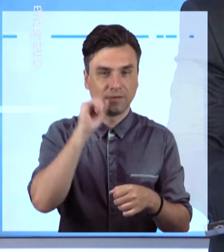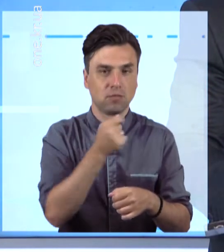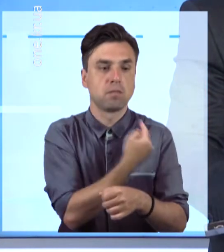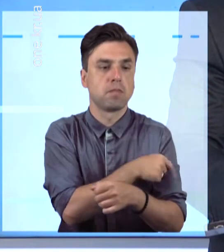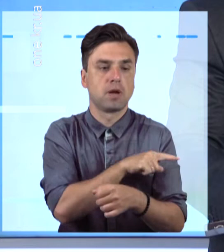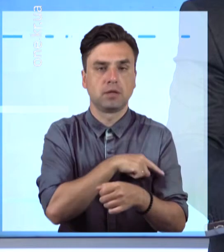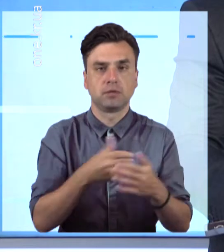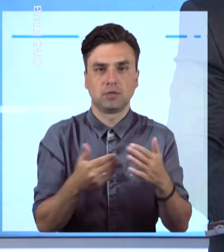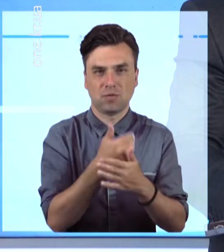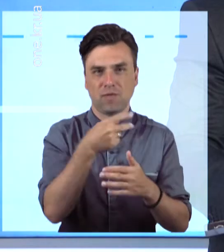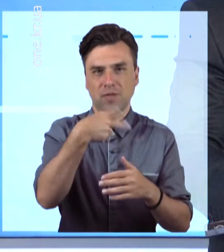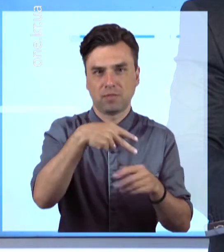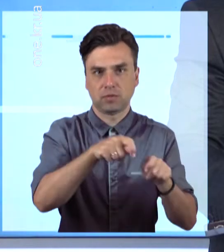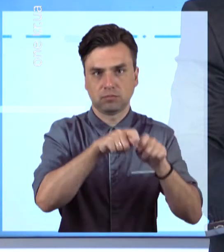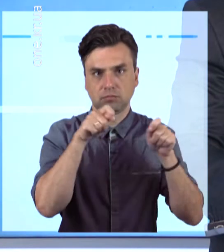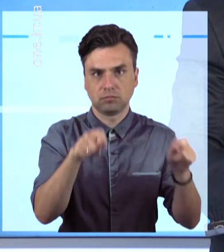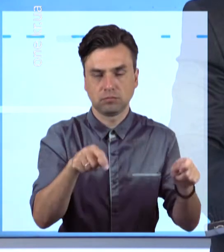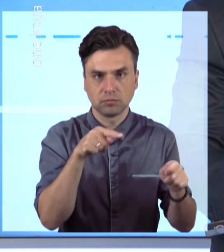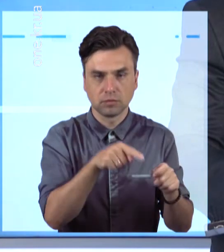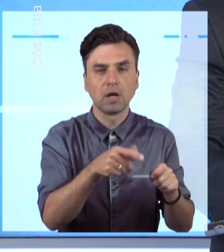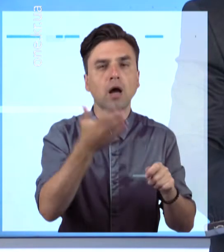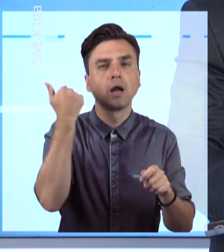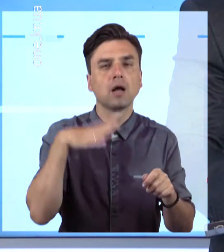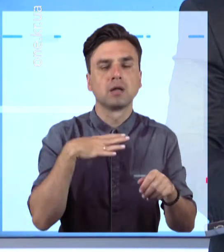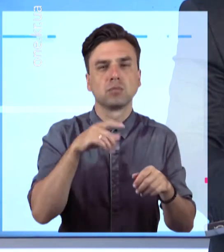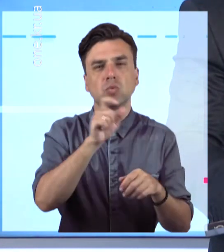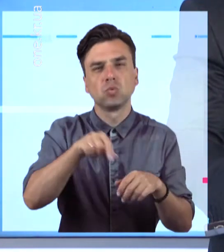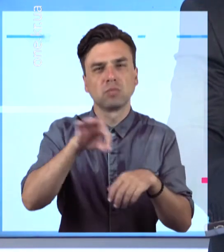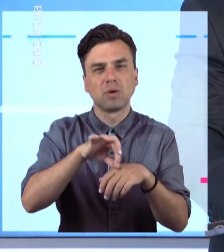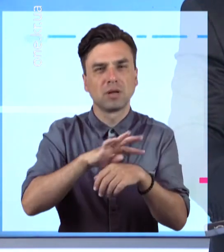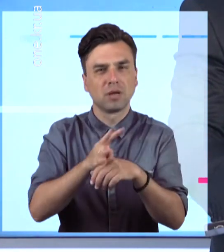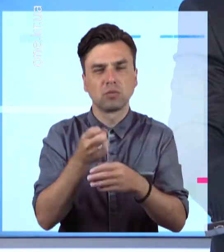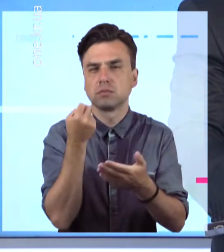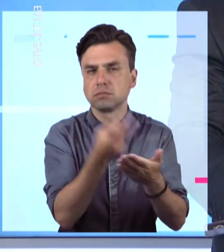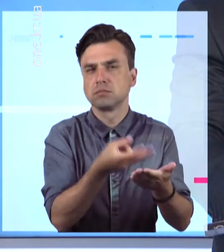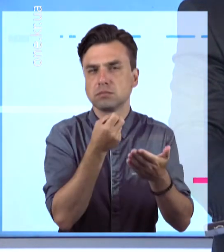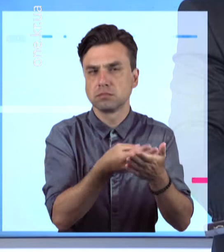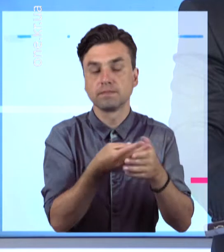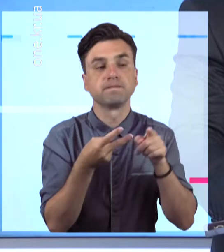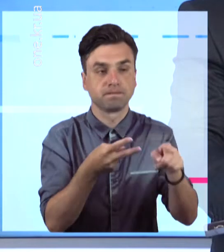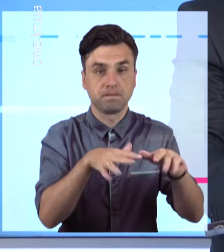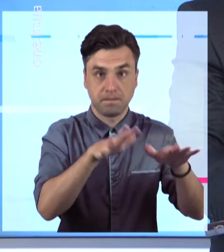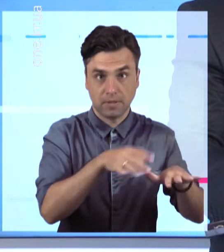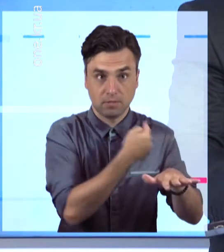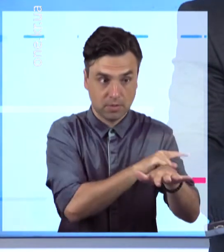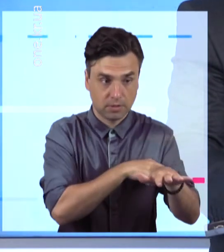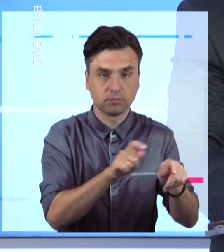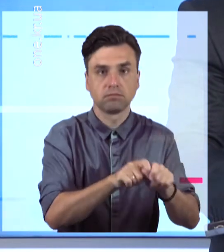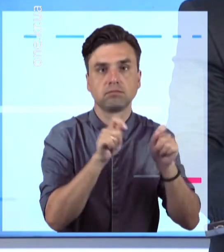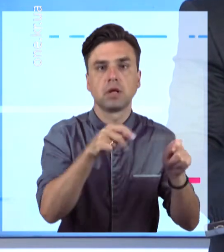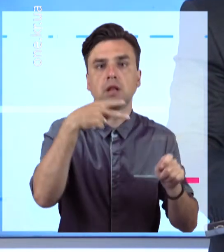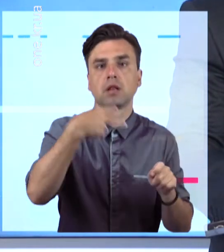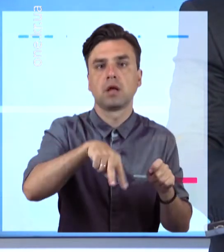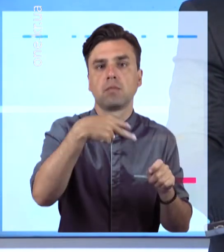пандемії стала опорною для надання допомоги хворим міськові-19, відкрили спеціалізований відділ для проведення досліджень методом